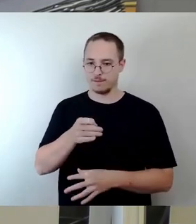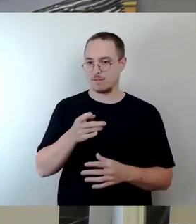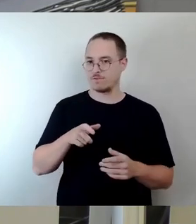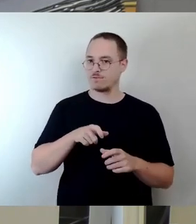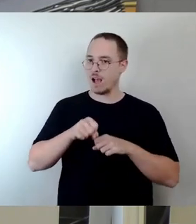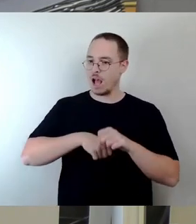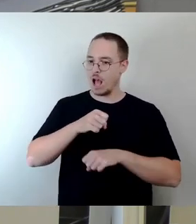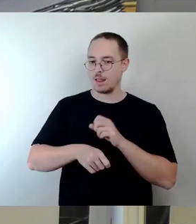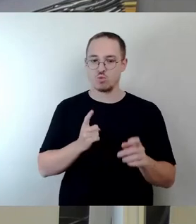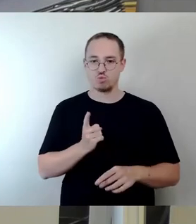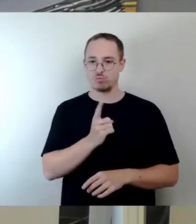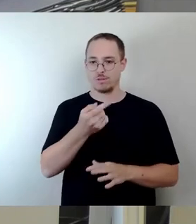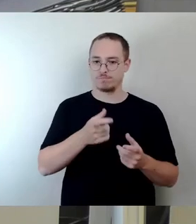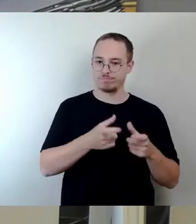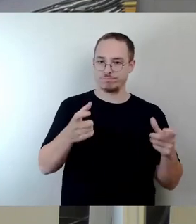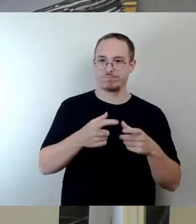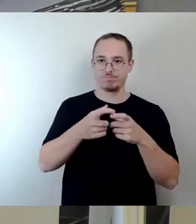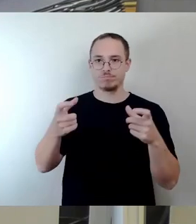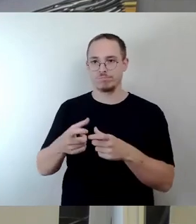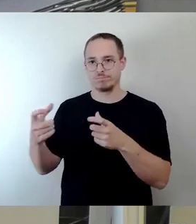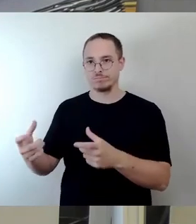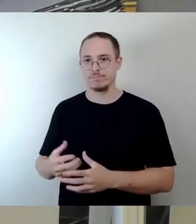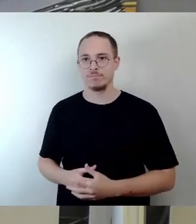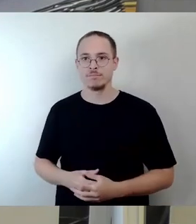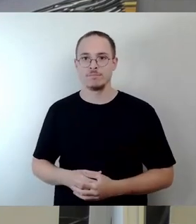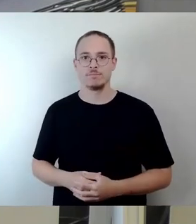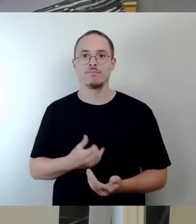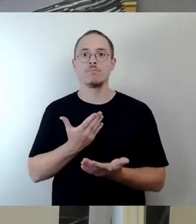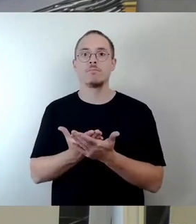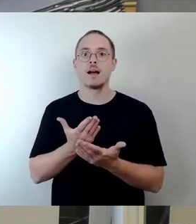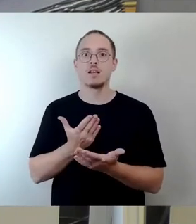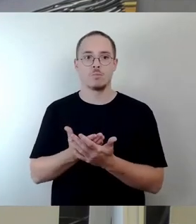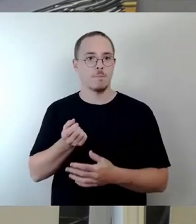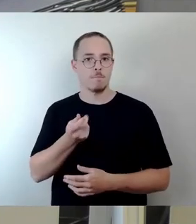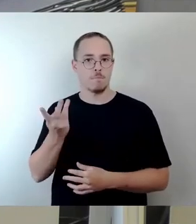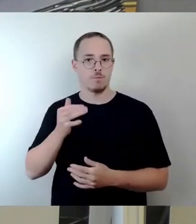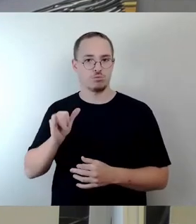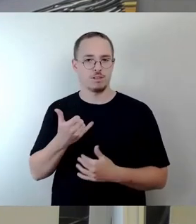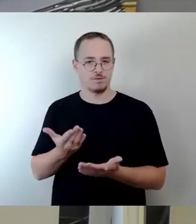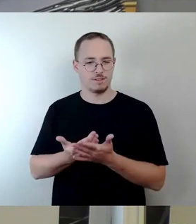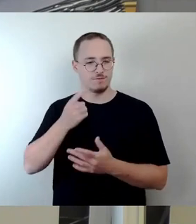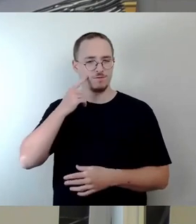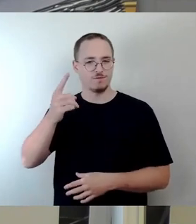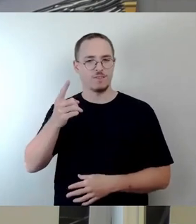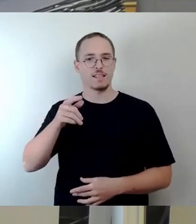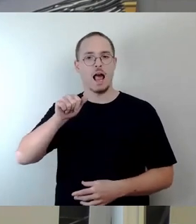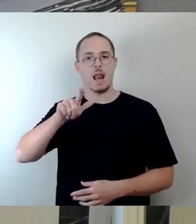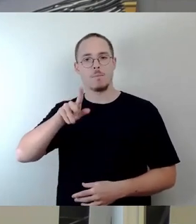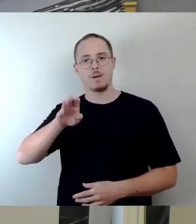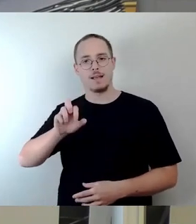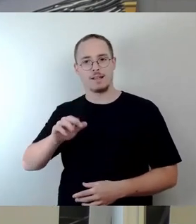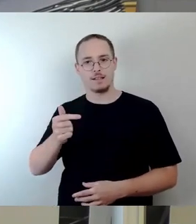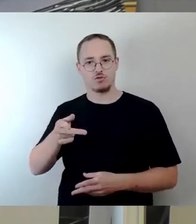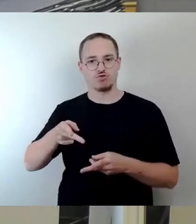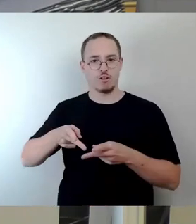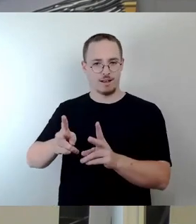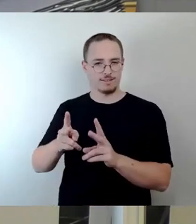Radprojekte umsetzen können. Beispielsweise die Radstreifen an der Albertstraße. Wir erinnern uns alle, der Wahlkampfschlager schlechthin 2019.